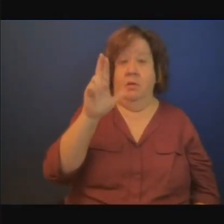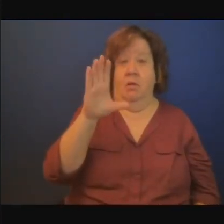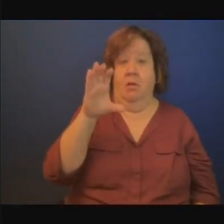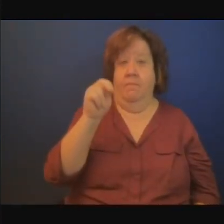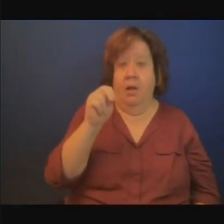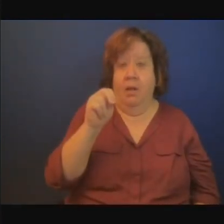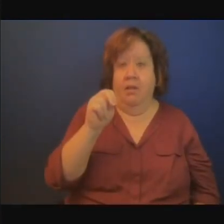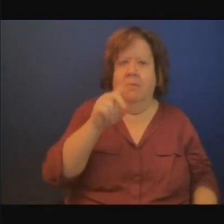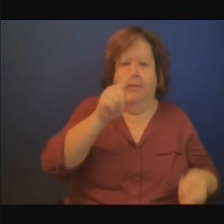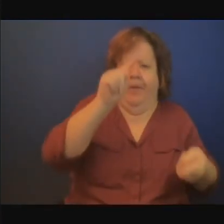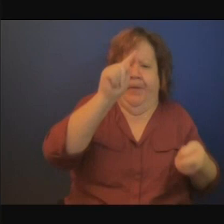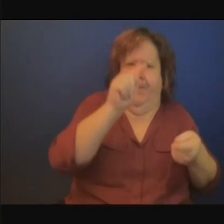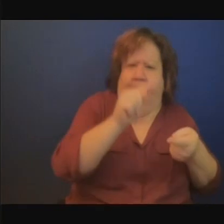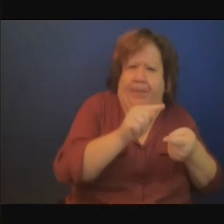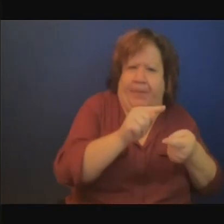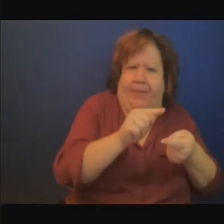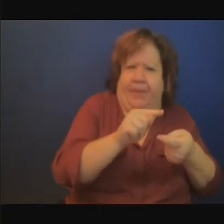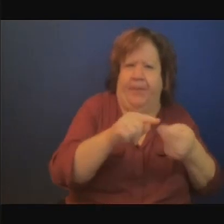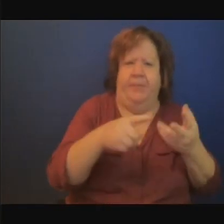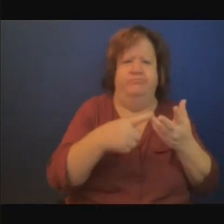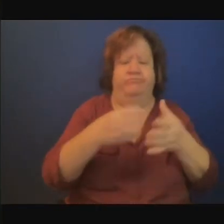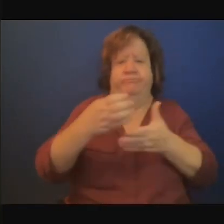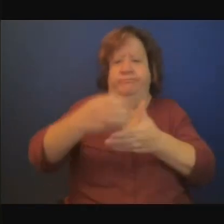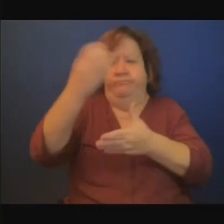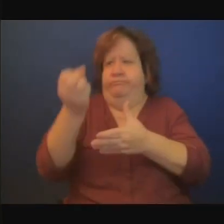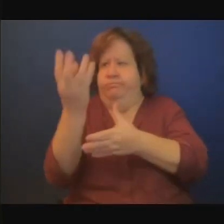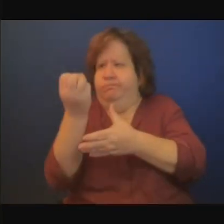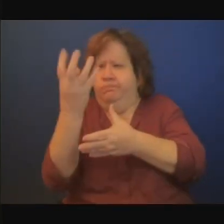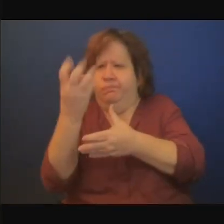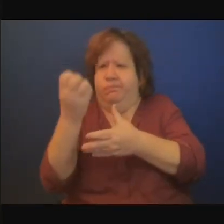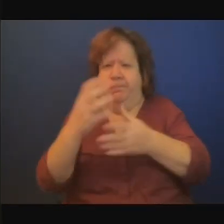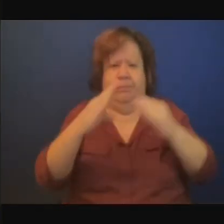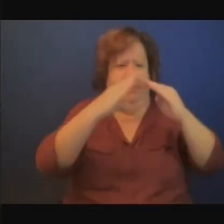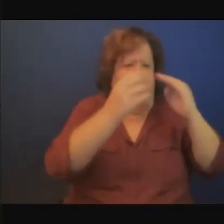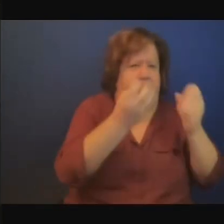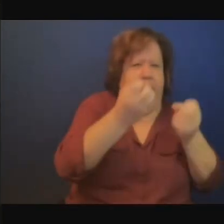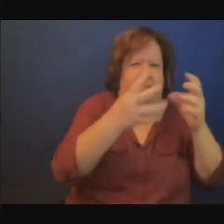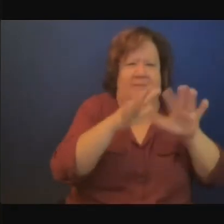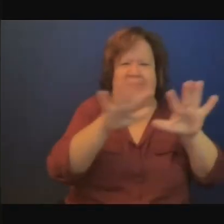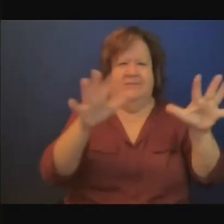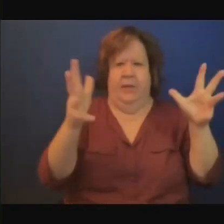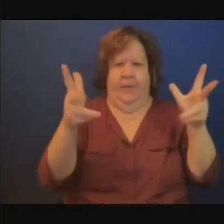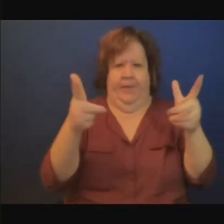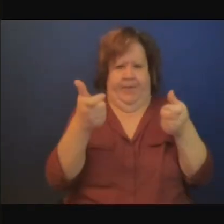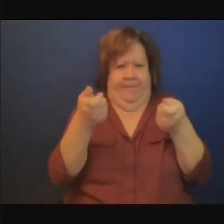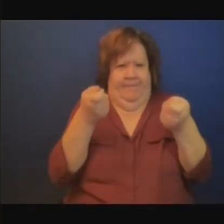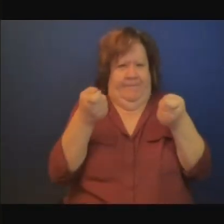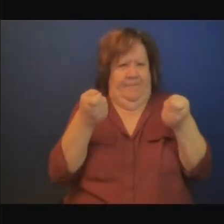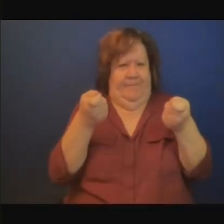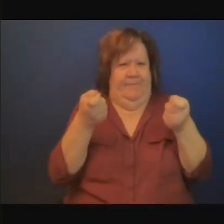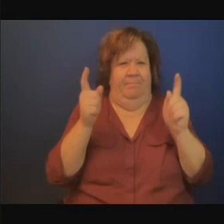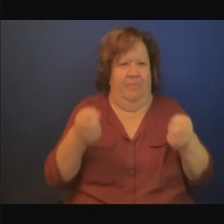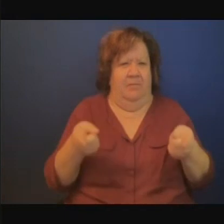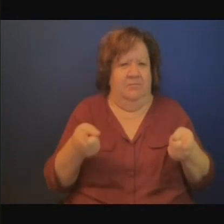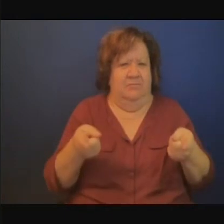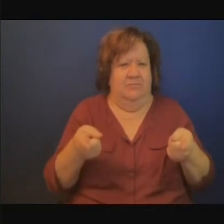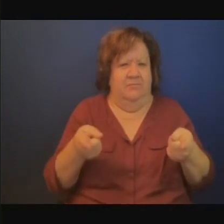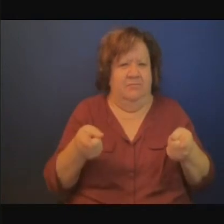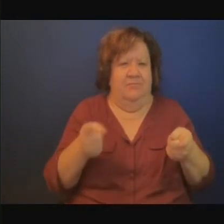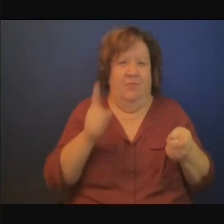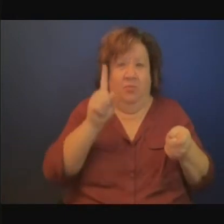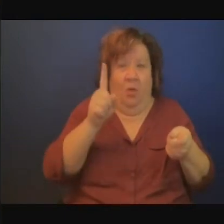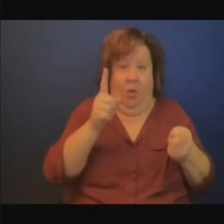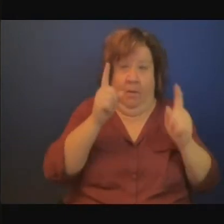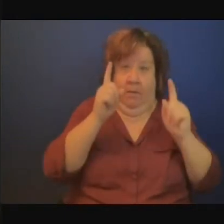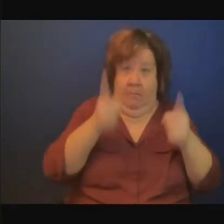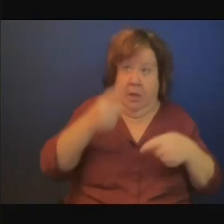ce qui entraîne ces pertes. Donc pour arriver à cela, nous ne devons pas compter uniquement sur les gouvernements. Nous devons également améliorer